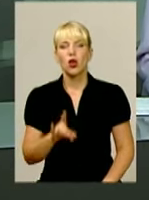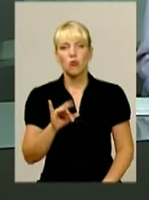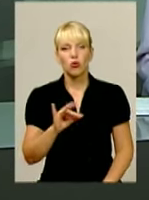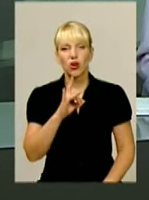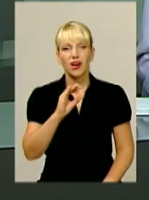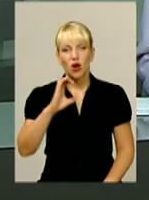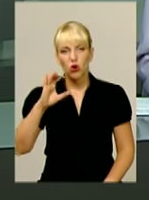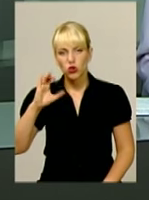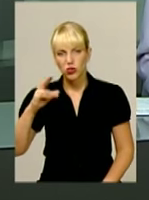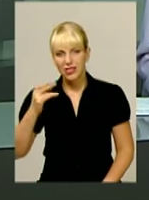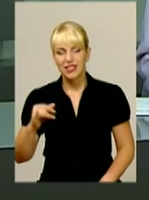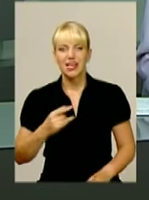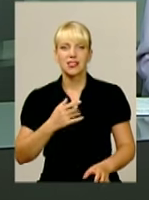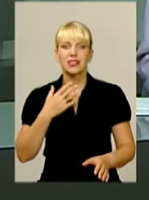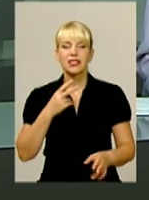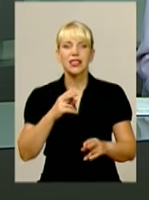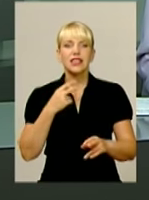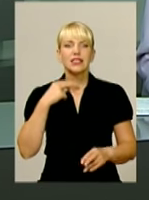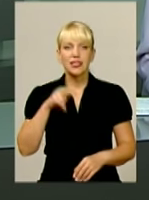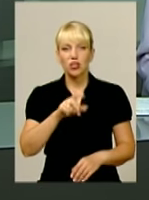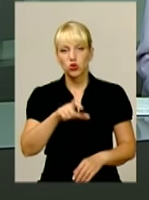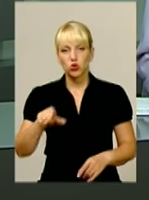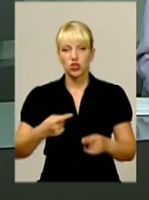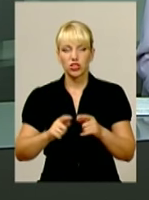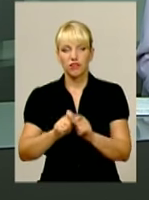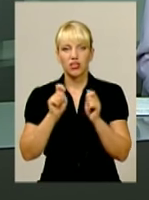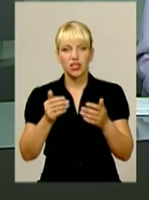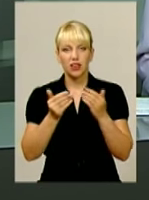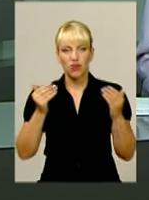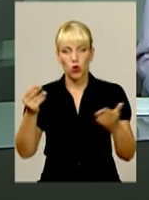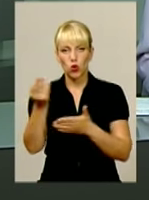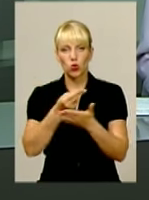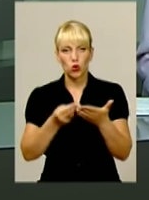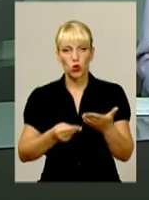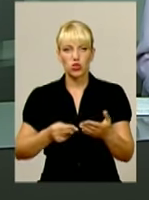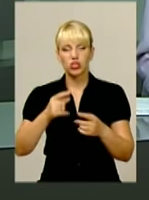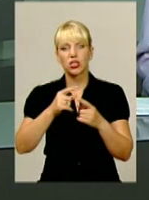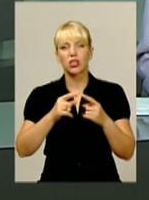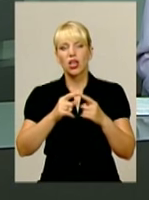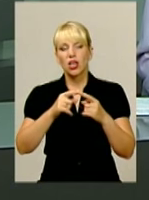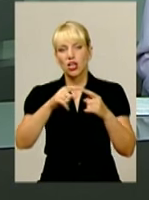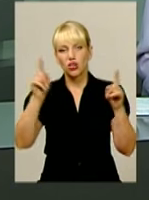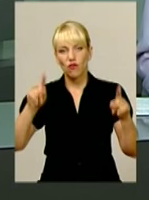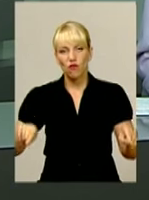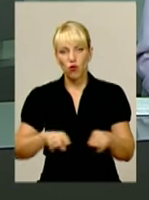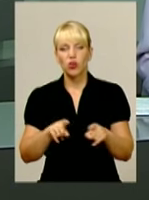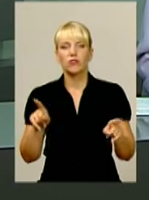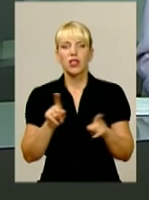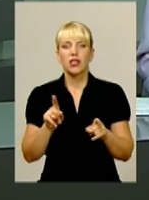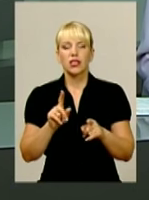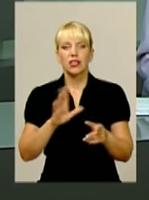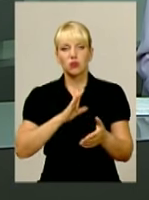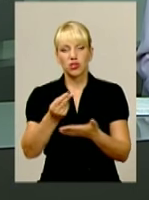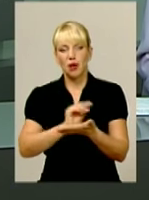Про ресоціалізацію засуджених. У Хмельницькому відкрито виставку художніх творів, написаних у місцях позбавлення волі. Про що